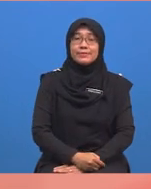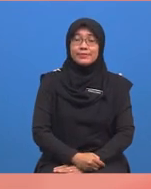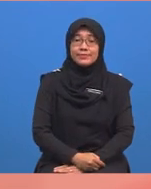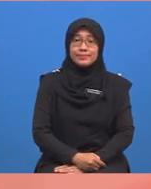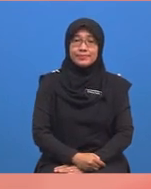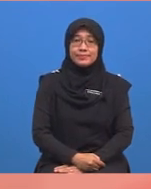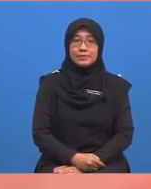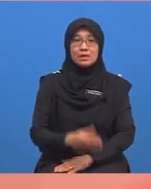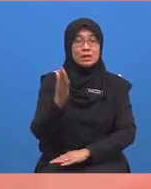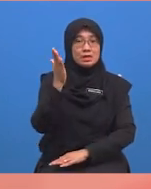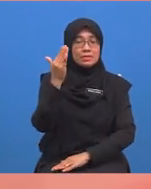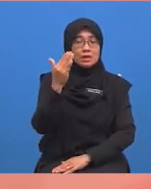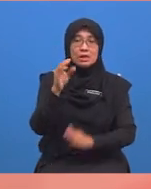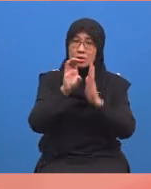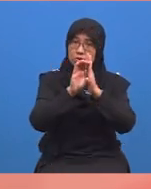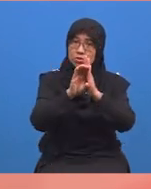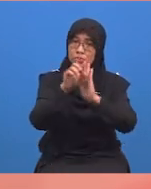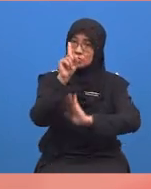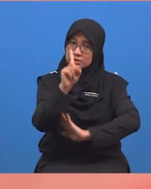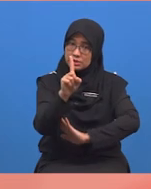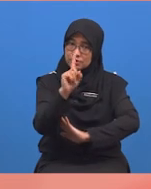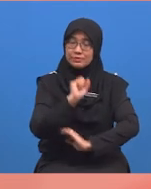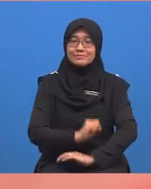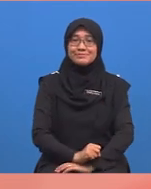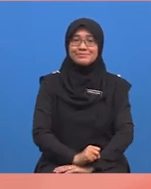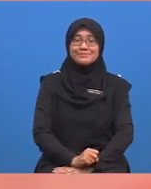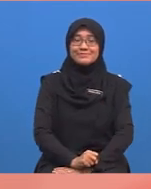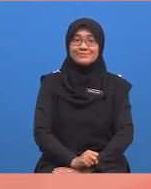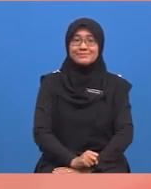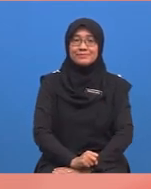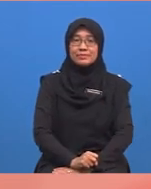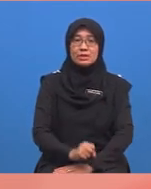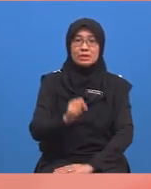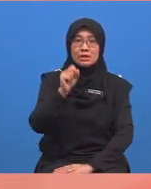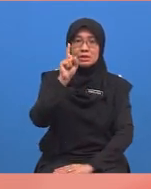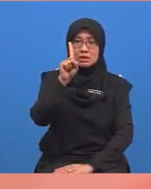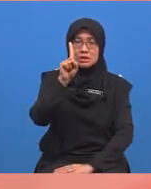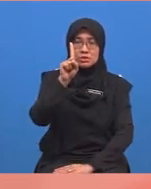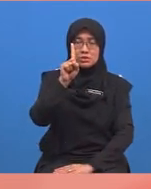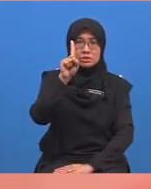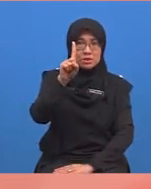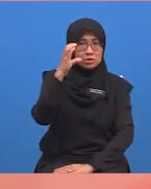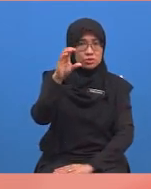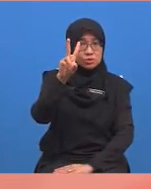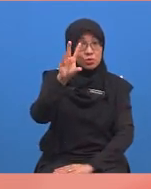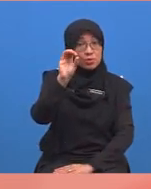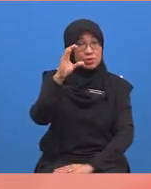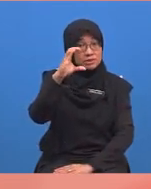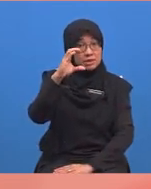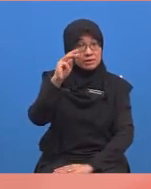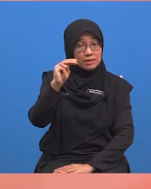Mari kita lihat contoh pertama berikut. 120 sentimeter,